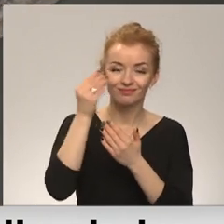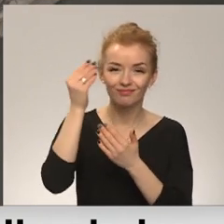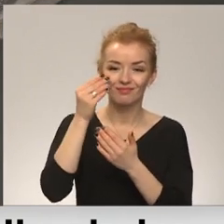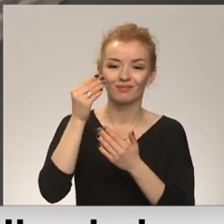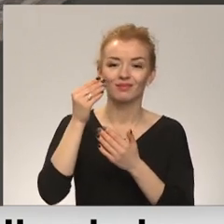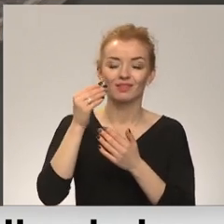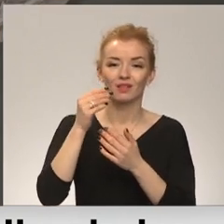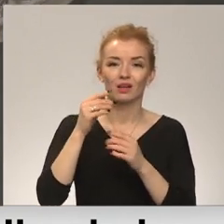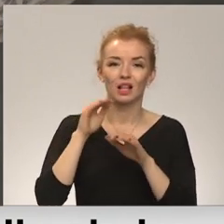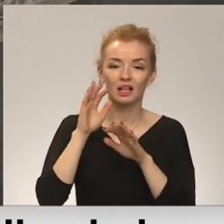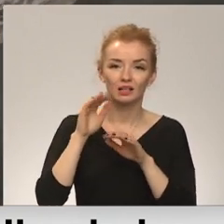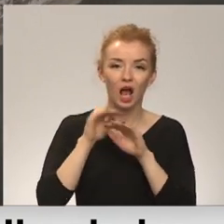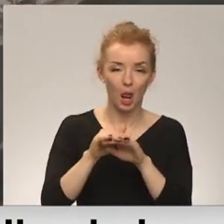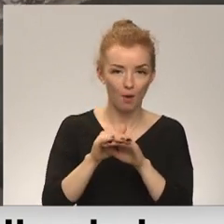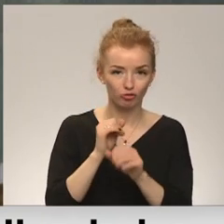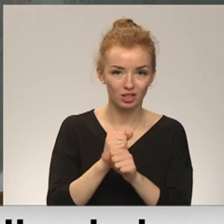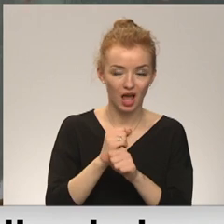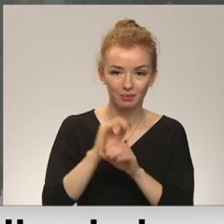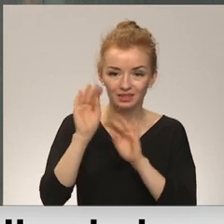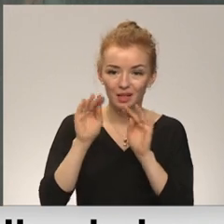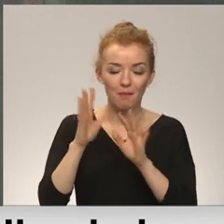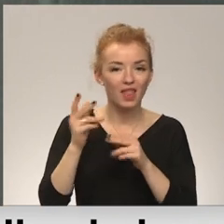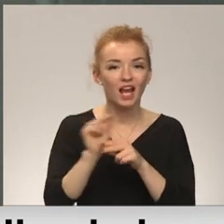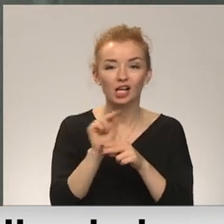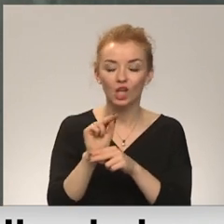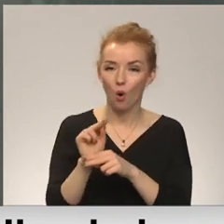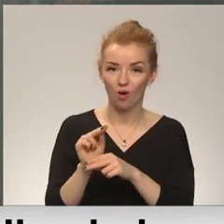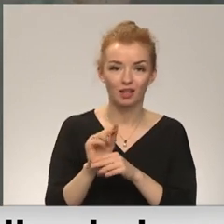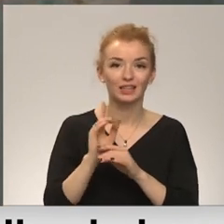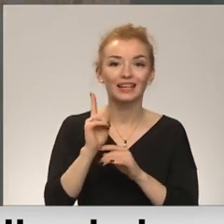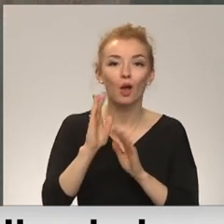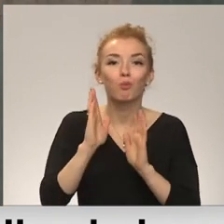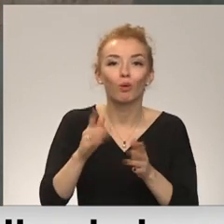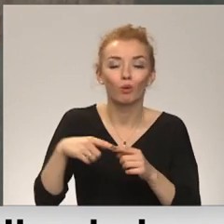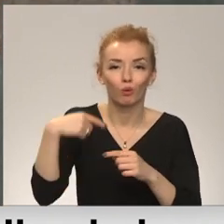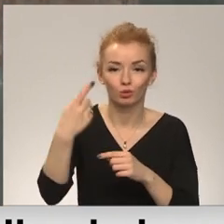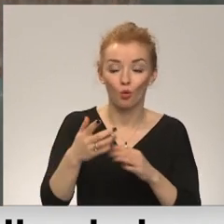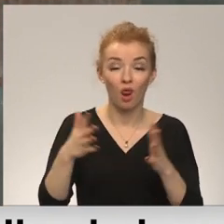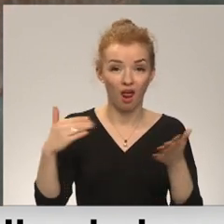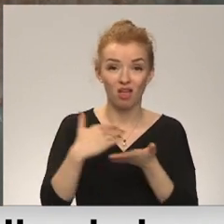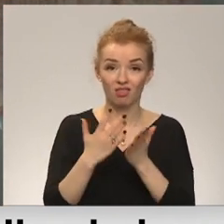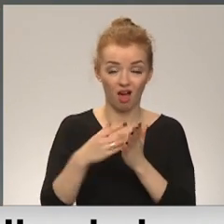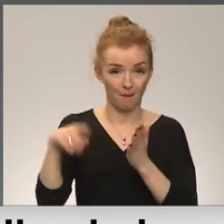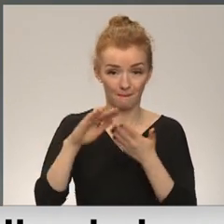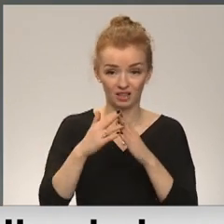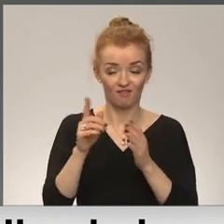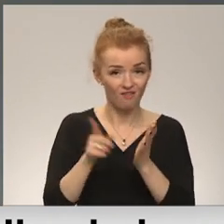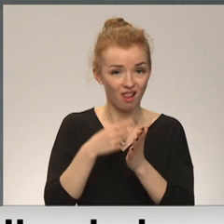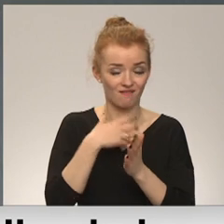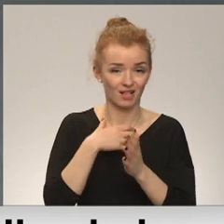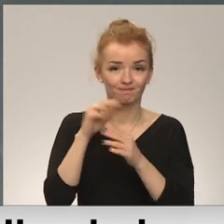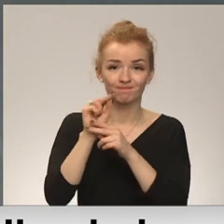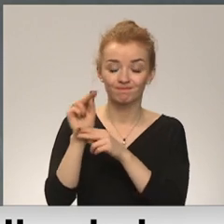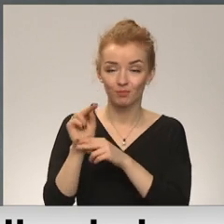konservācija notikusi, bet restaurācija vēl tikai te nāks un lielākā daļa pils telpa ir tādā stāvoklī. Savukārt